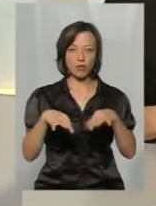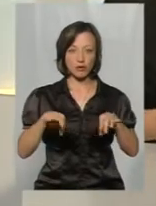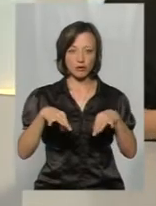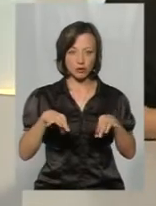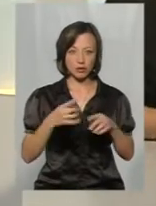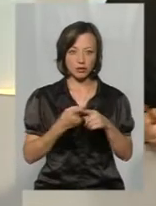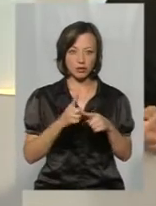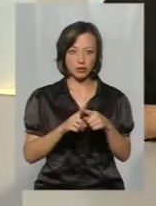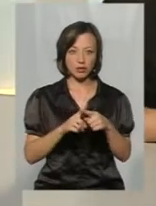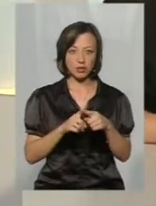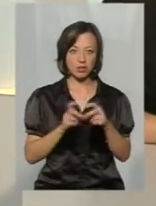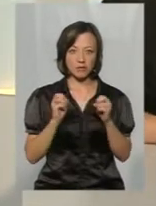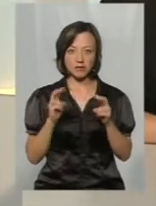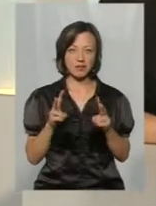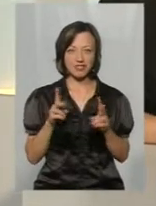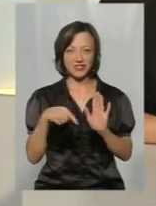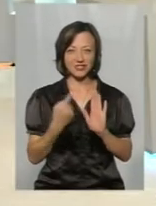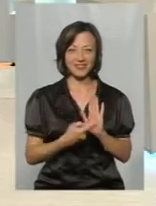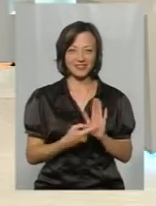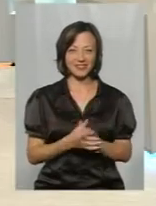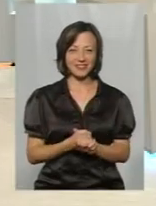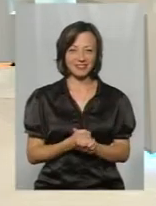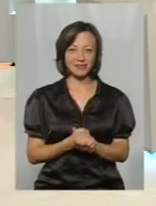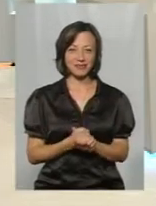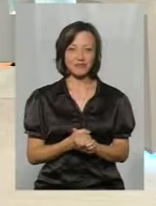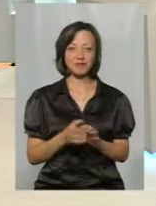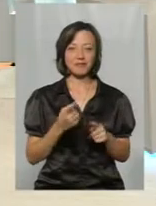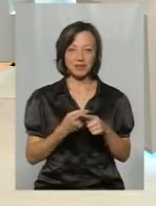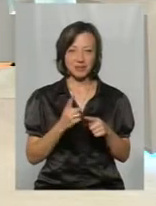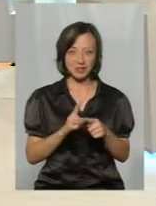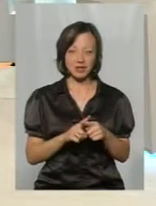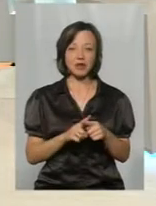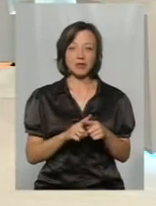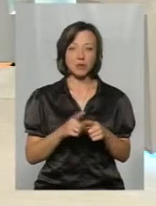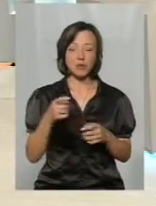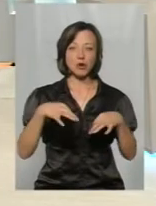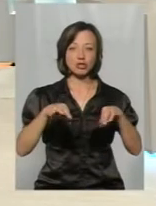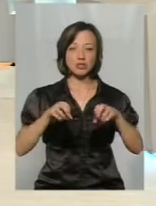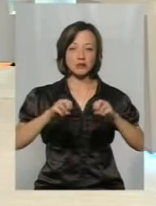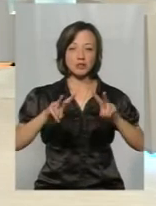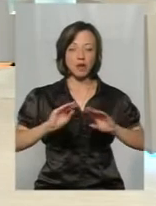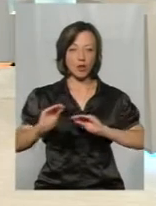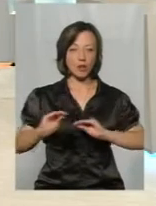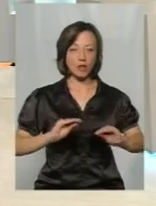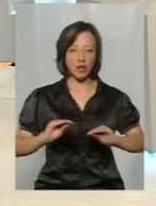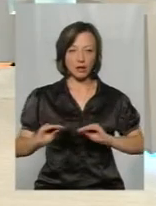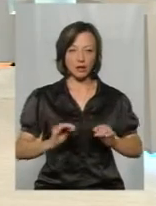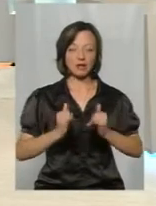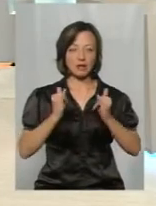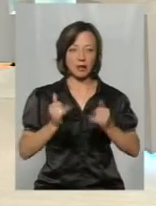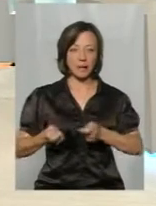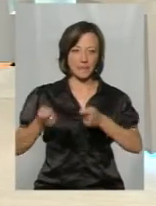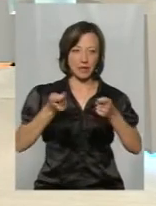хіба не небезпечно? Та ні, це не небезпечно, через те, що машина спеціально обладнана для перевезення